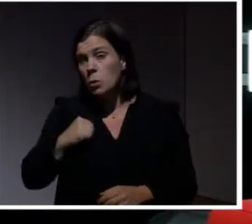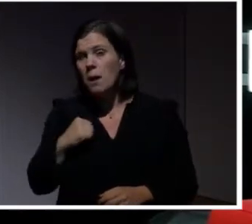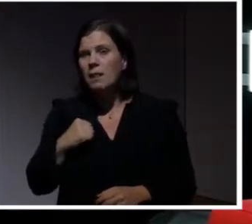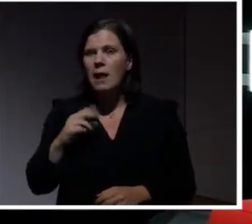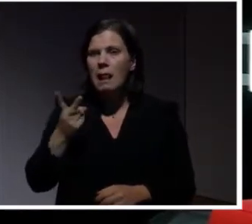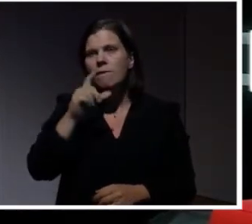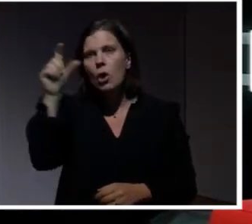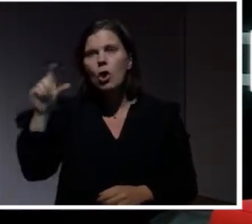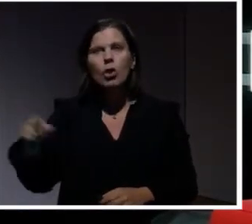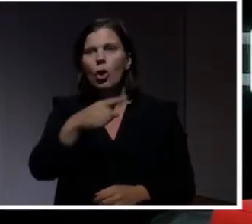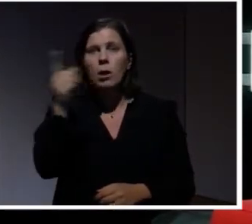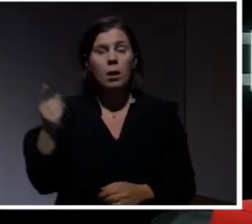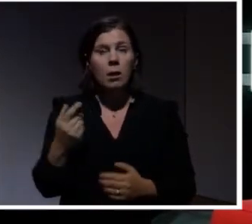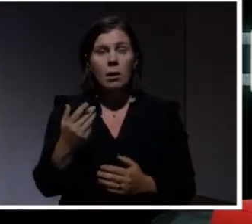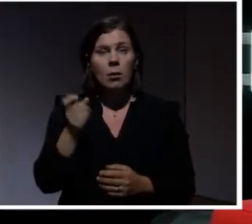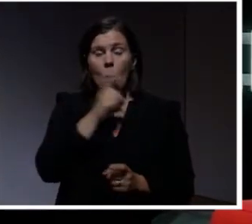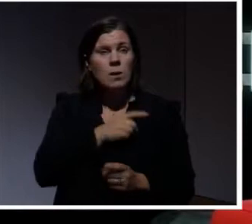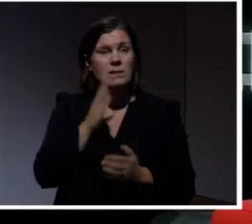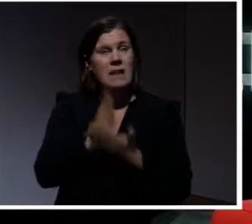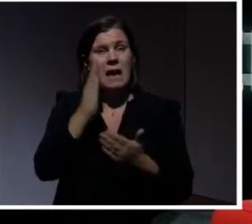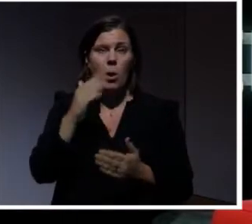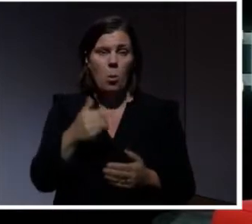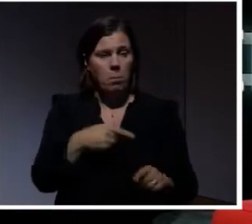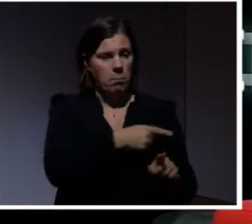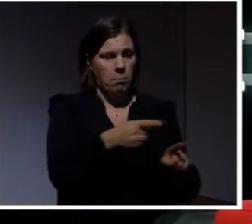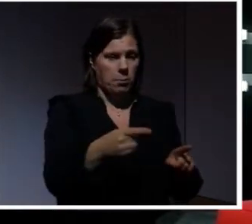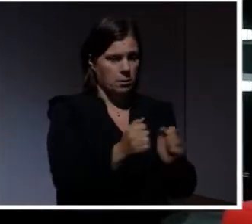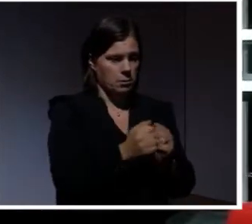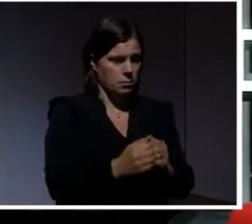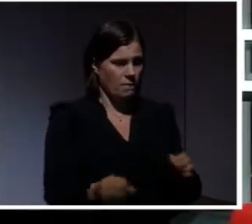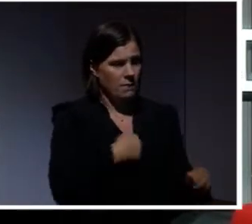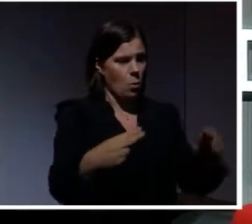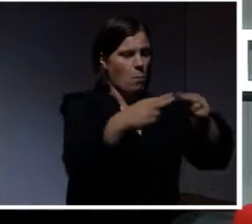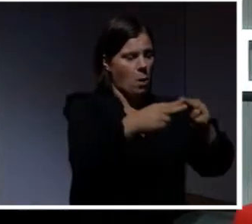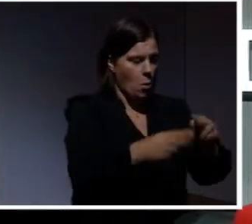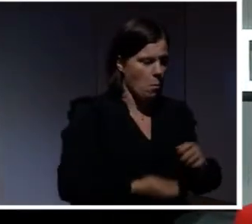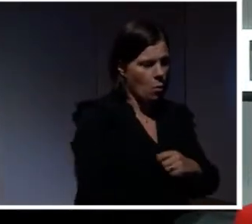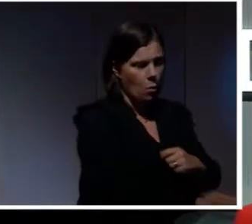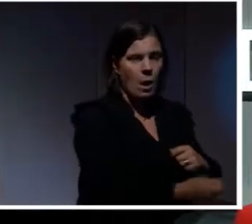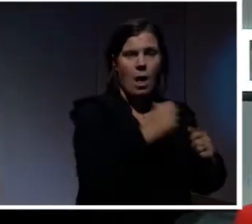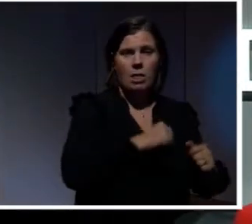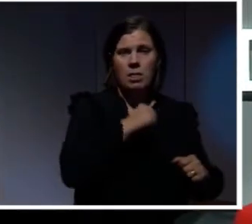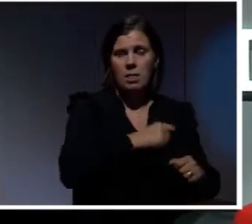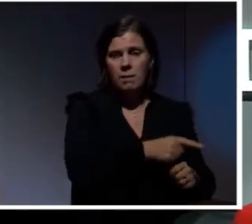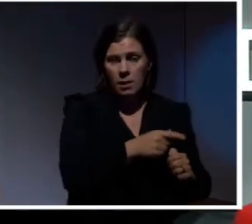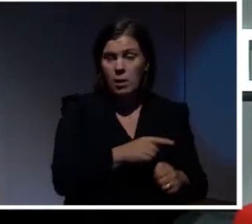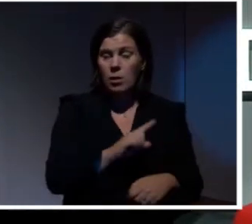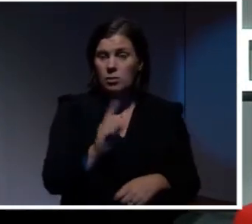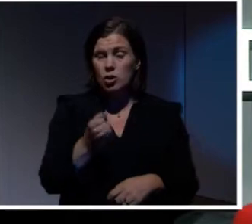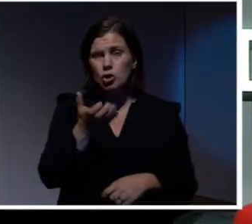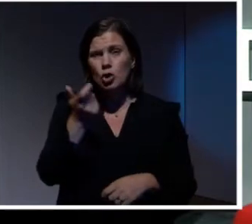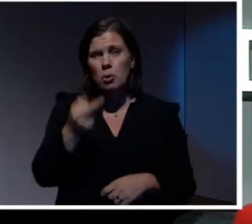företag, vi kan inte säkra upp alla de här enheterna, de nätverken som vi tar in och kopplar upp. Och det ger ju våra